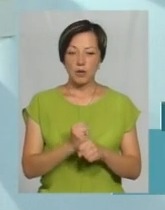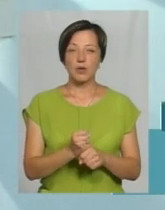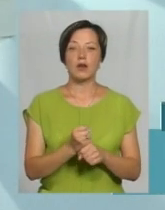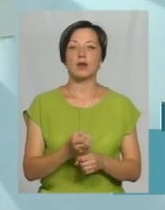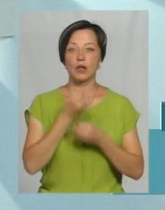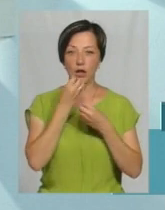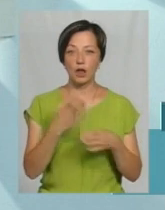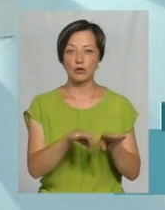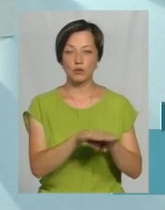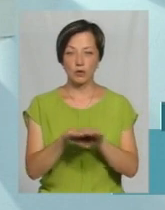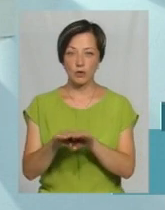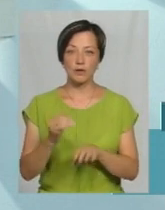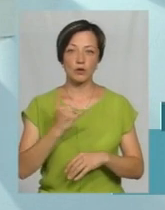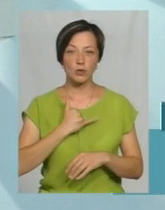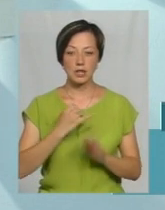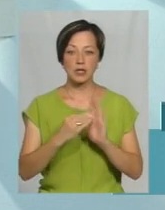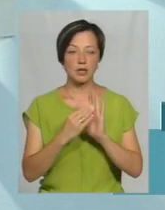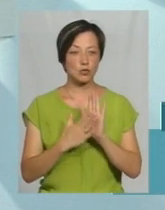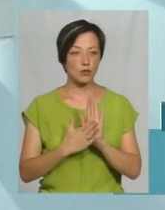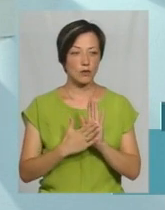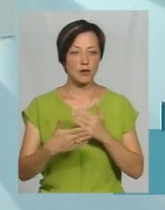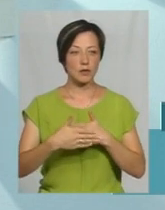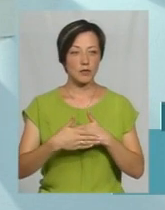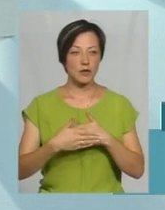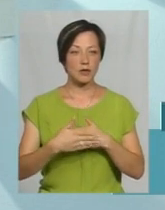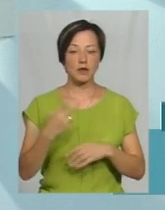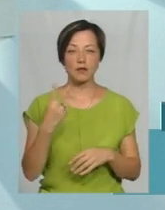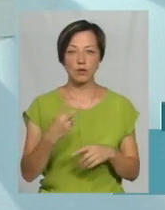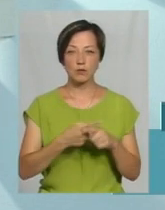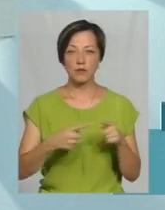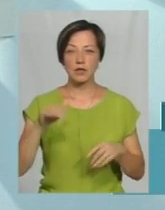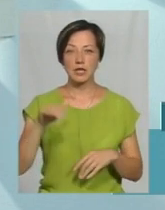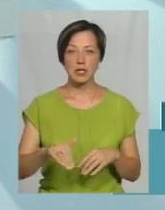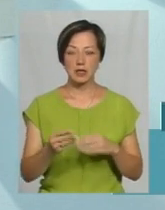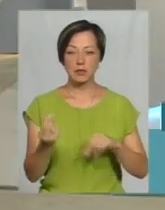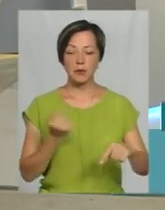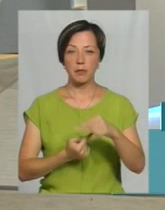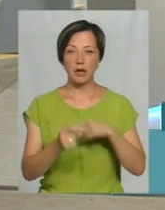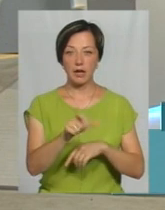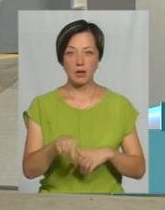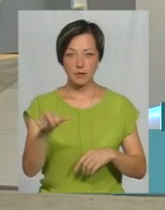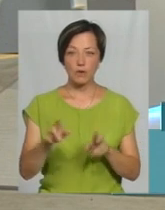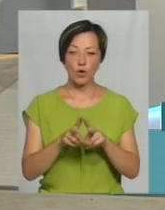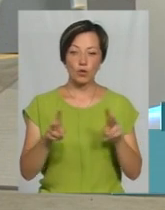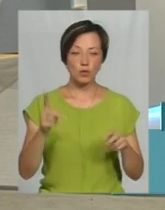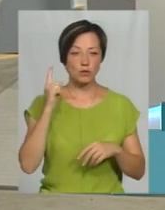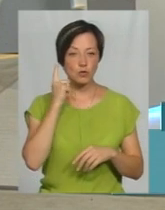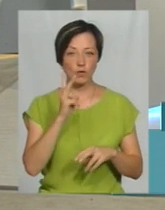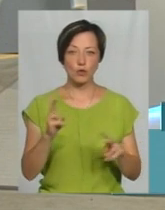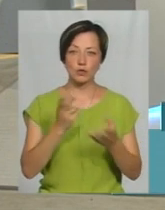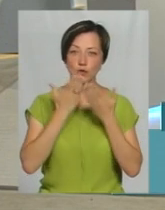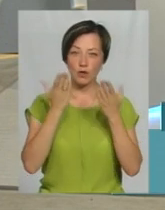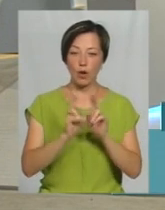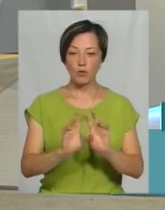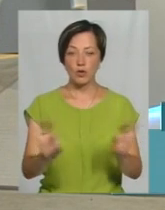рівні. У нас зареєстровано біля 2,5 тисяч підприємців. Хтось почув, хтось прочитав,